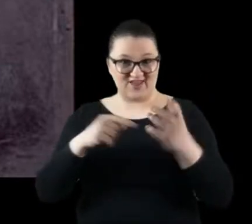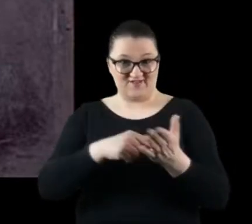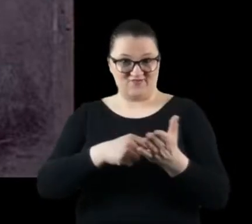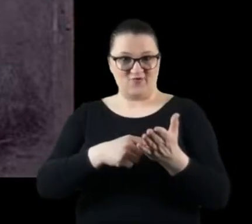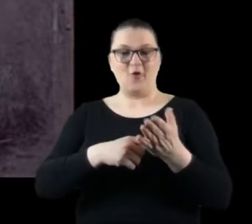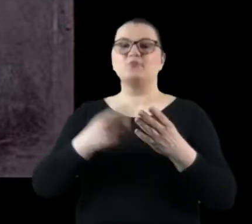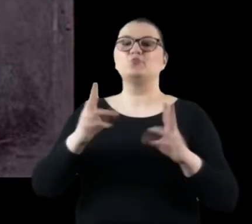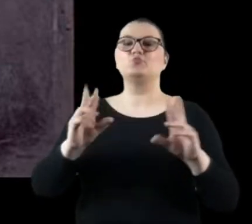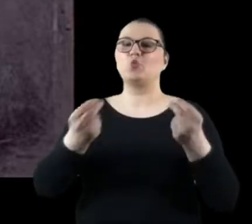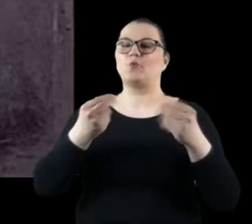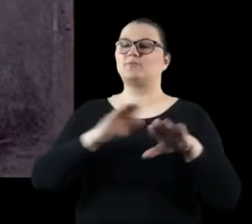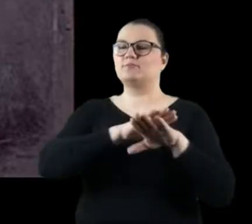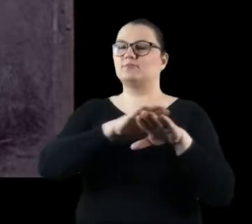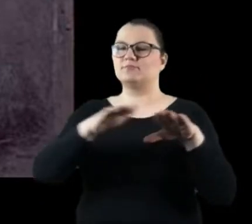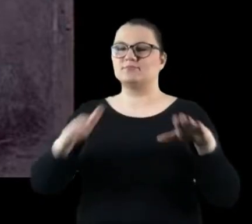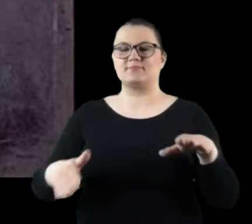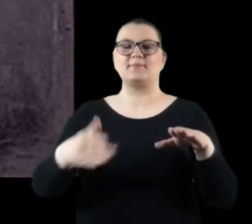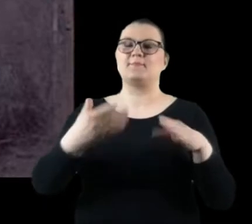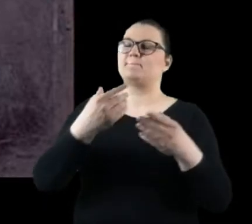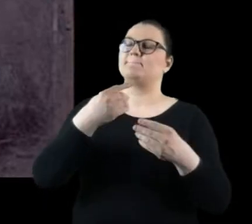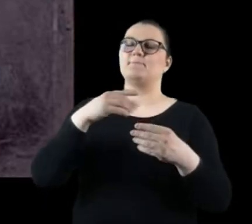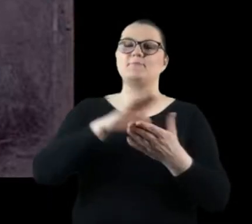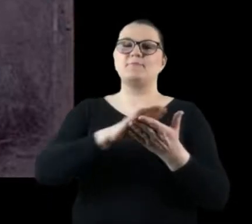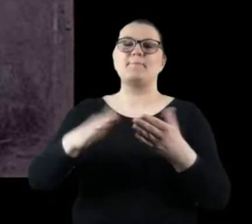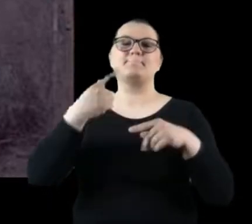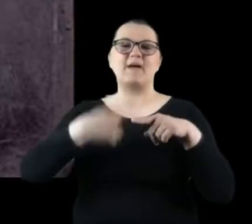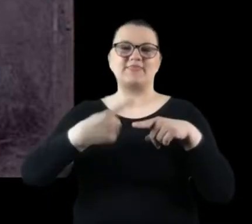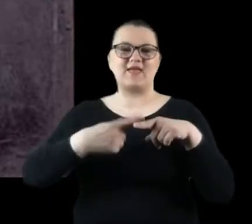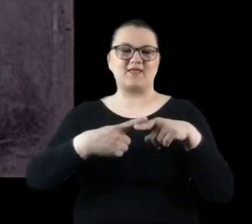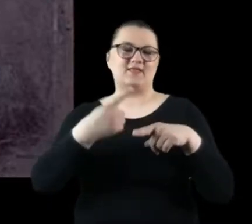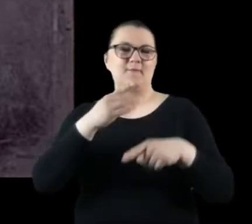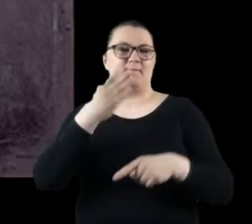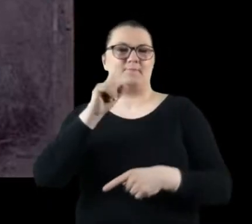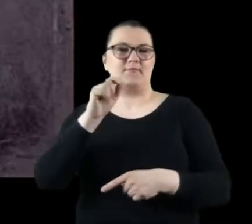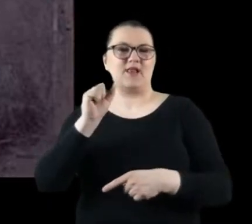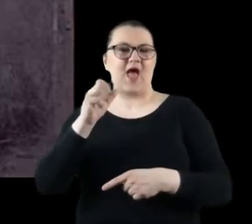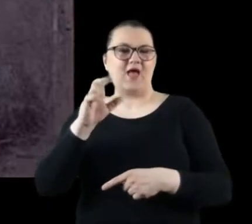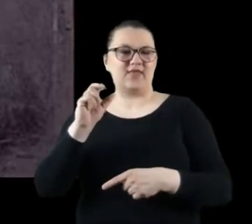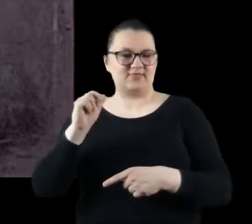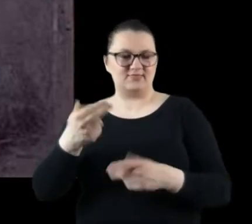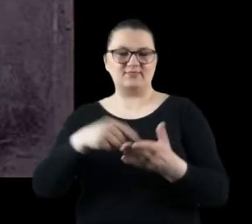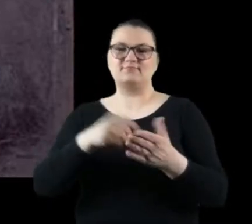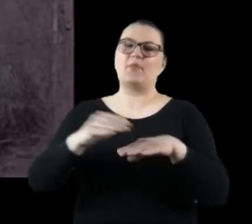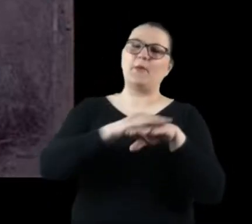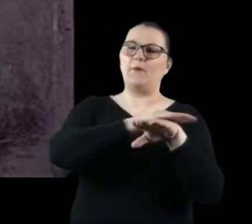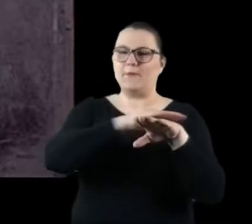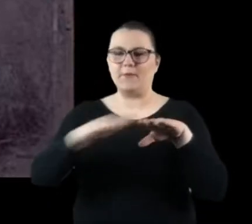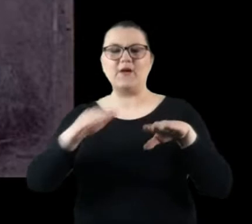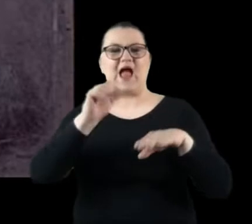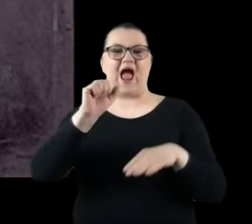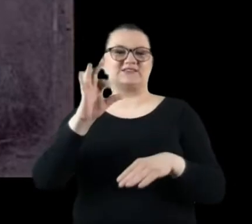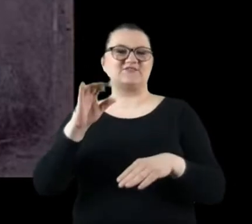płycie spefteru, stopu opartego na cynie, pokryty asfaltem syryjskim. Asfalt